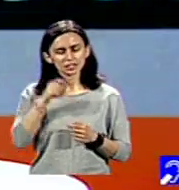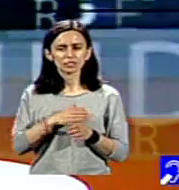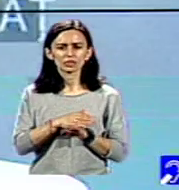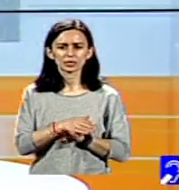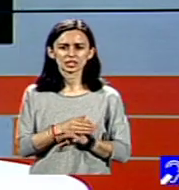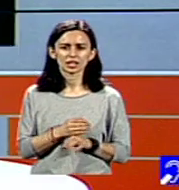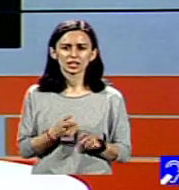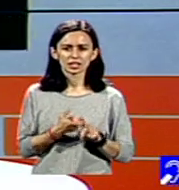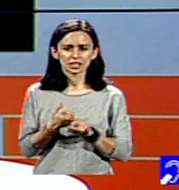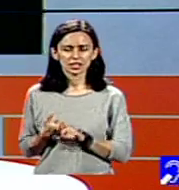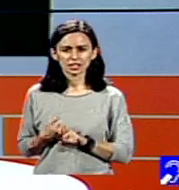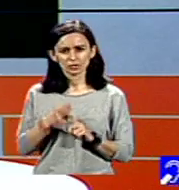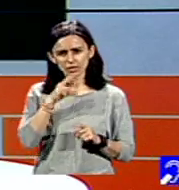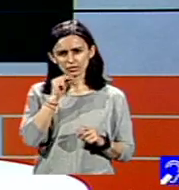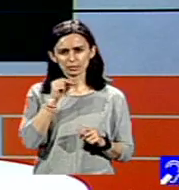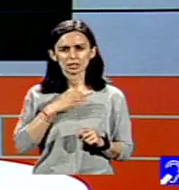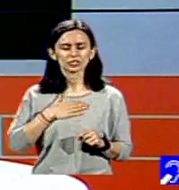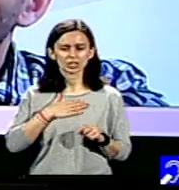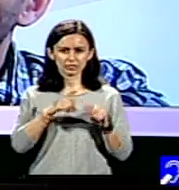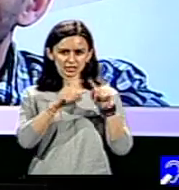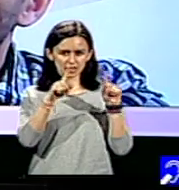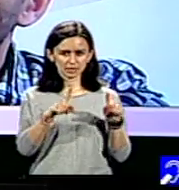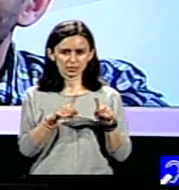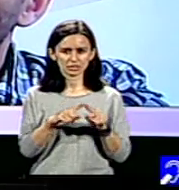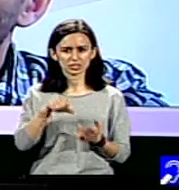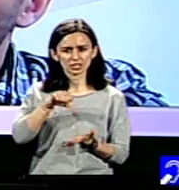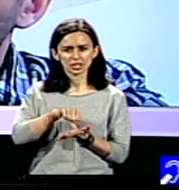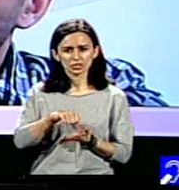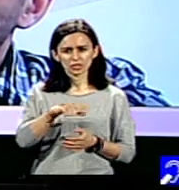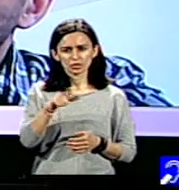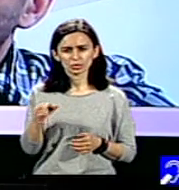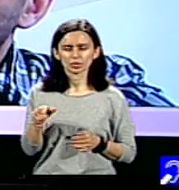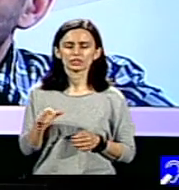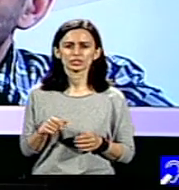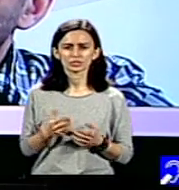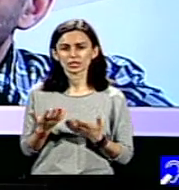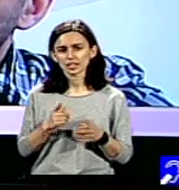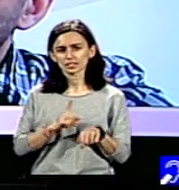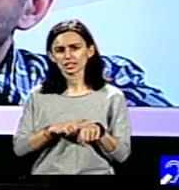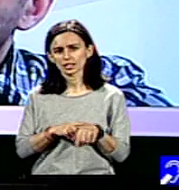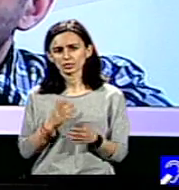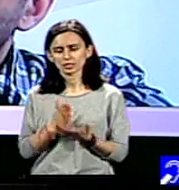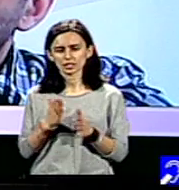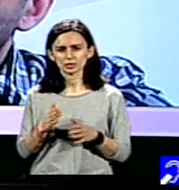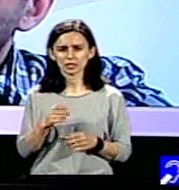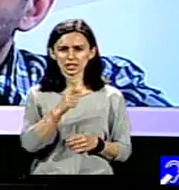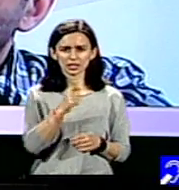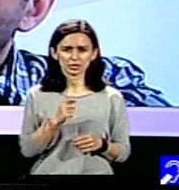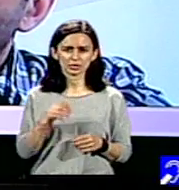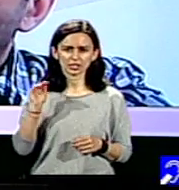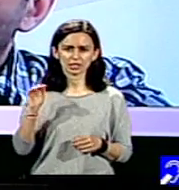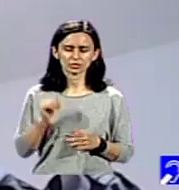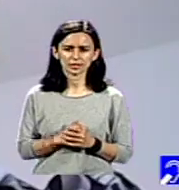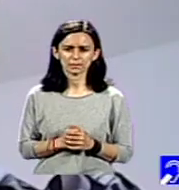legătură vorbind, având imagini direct din centrul vostru de respiro? Cam care e termenul de finalizare a acestui proiect extraordinar?